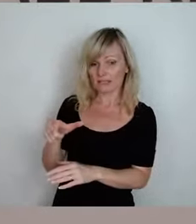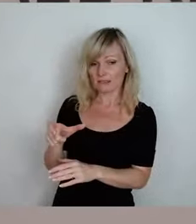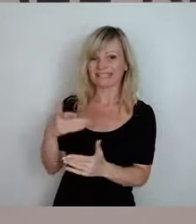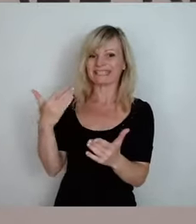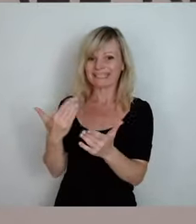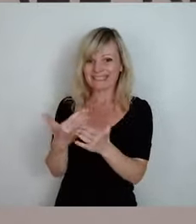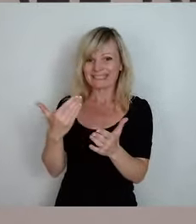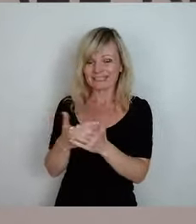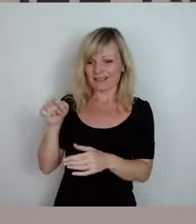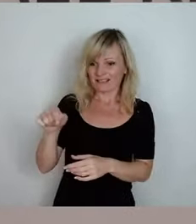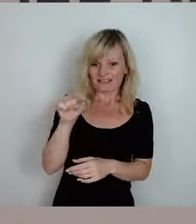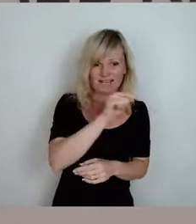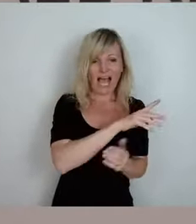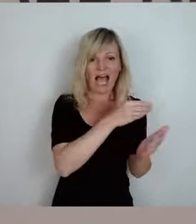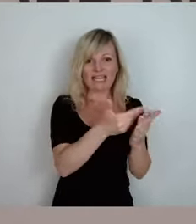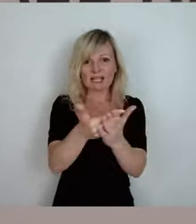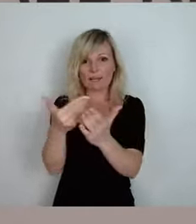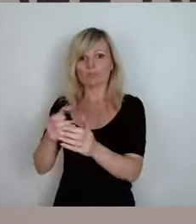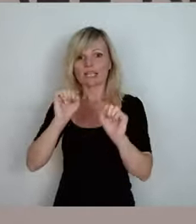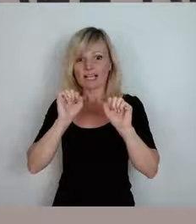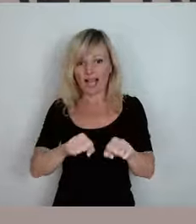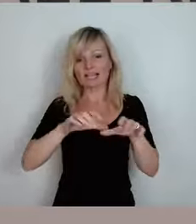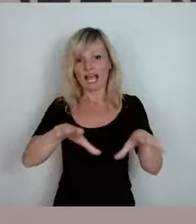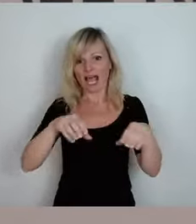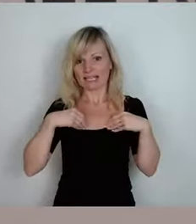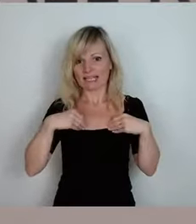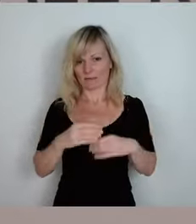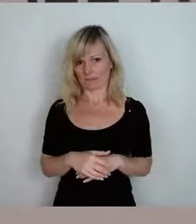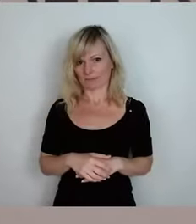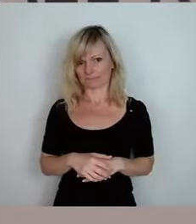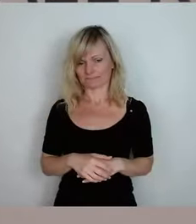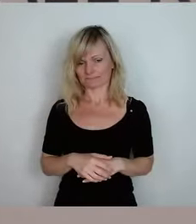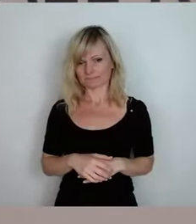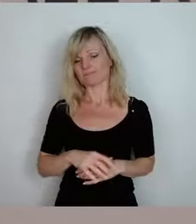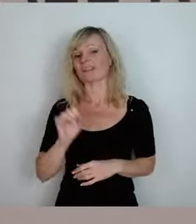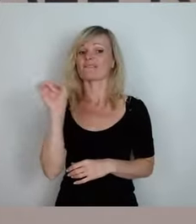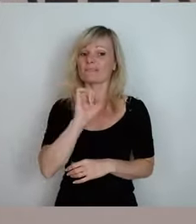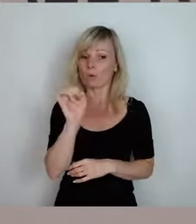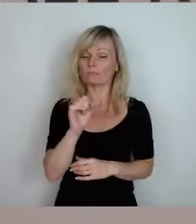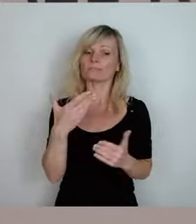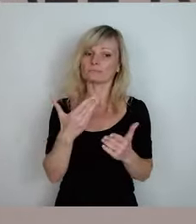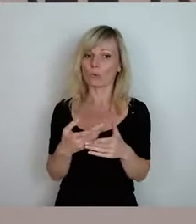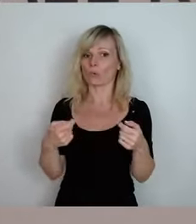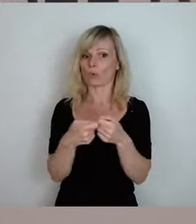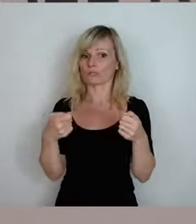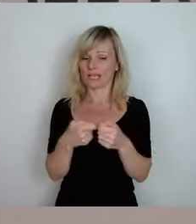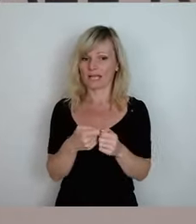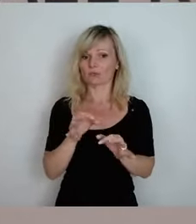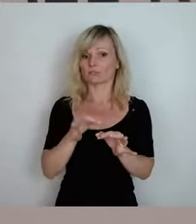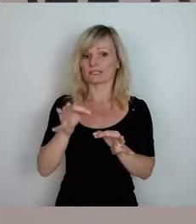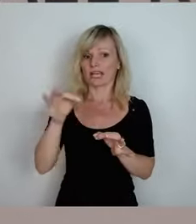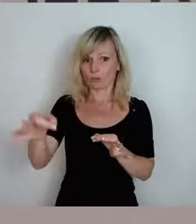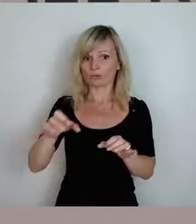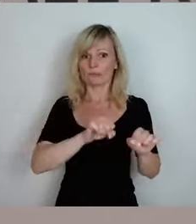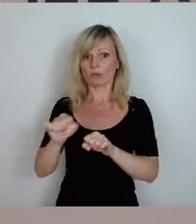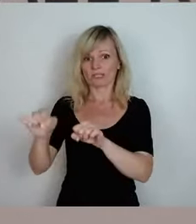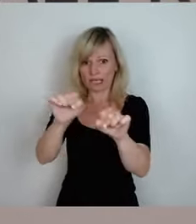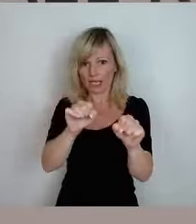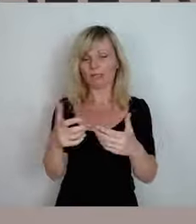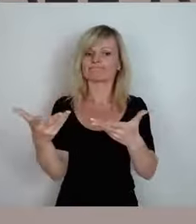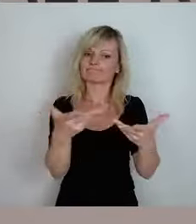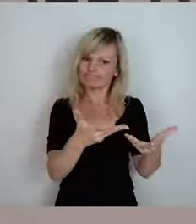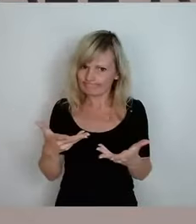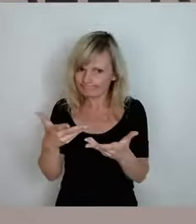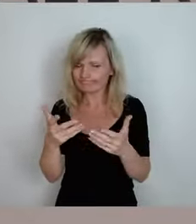Angebote in Anspruch nehmen, weil damit Kontakt und Übertragungsmöglichkeiten verbunden sind. Und wo wir diese Grenze